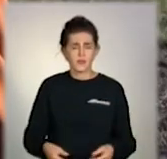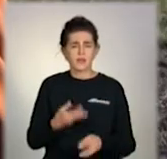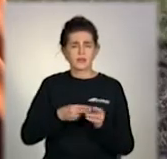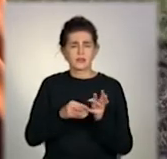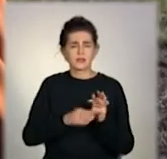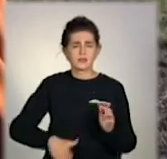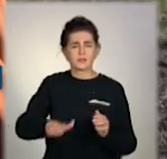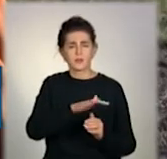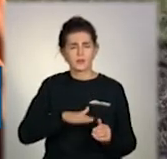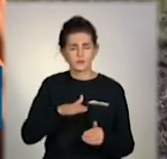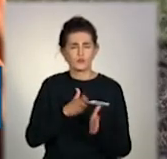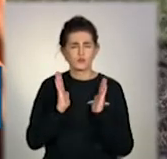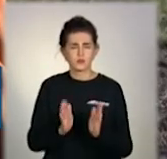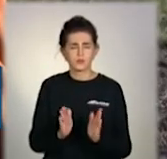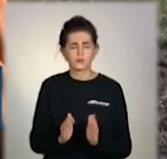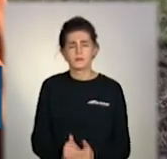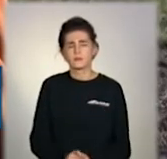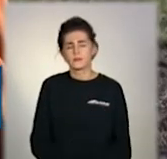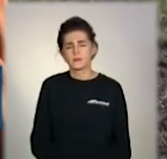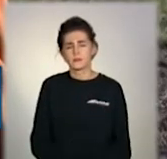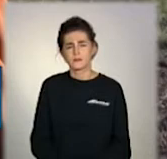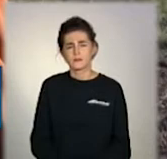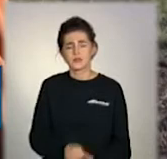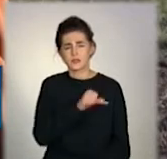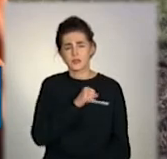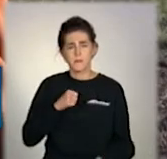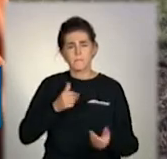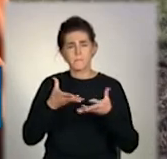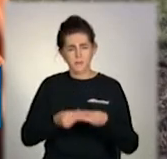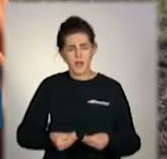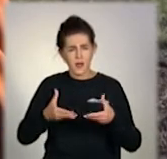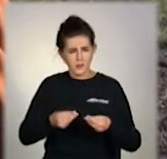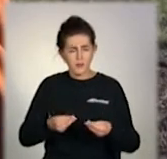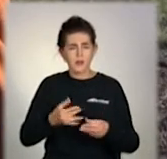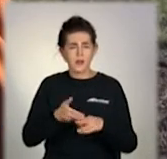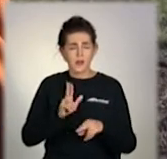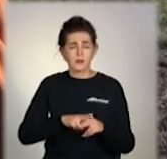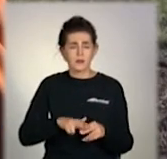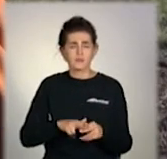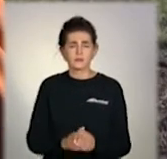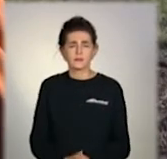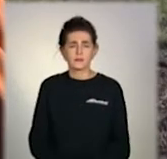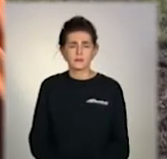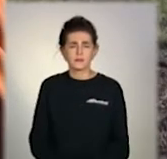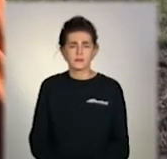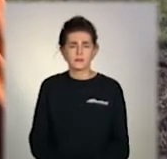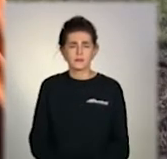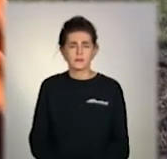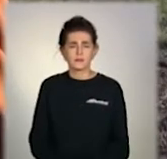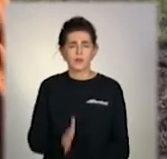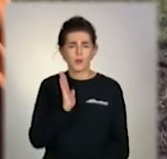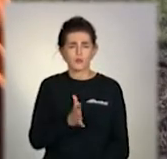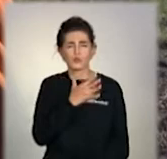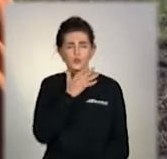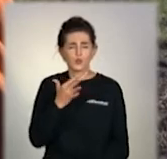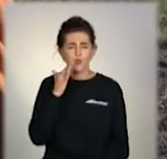почва буде намного влажною, не багато влажною буде, і тому буде достатньо води